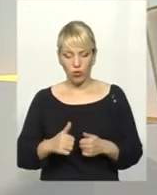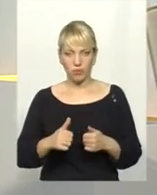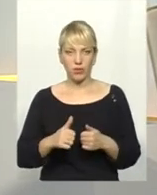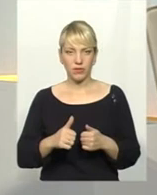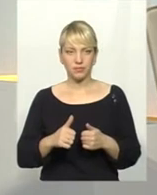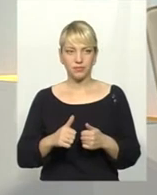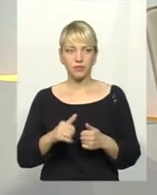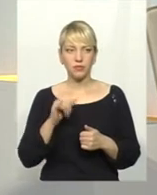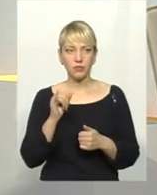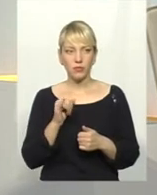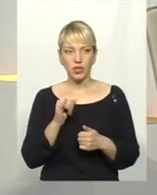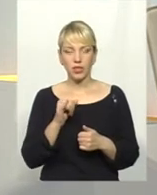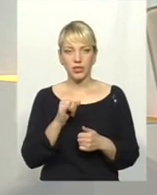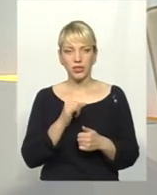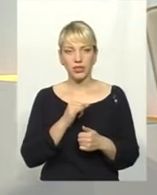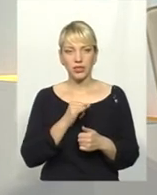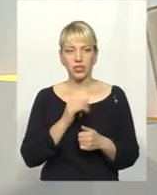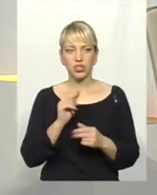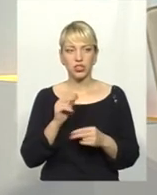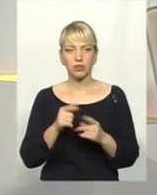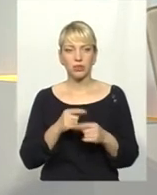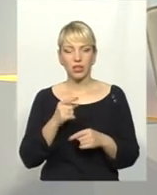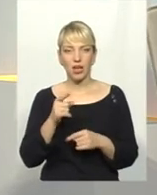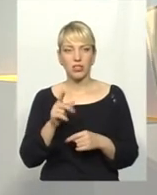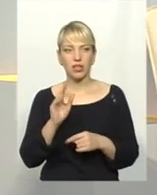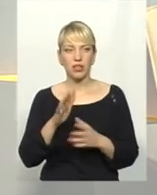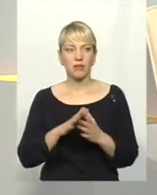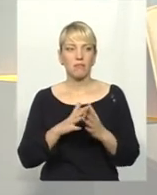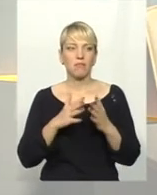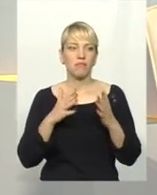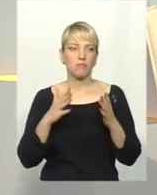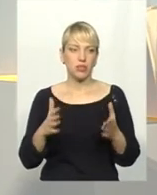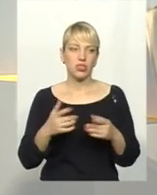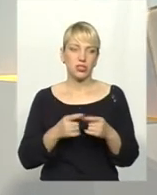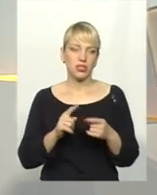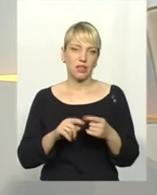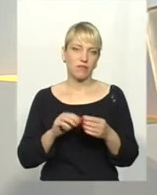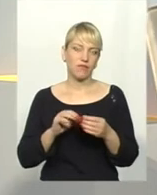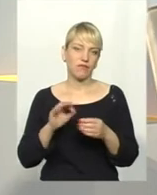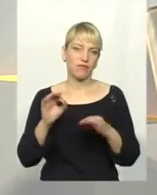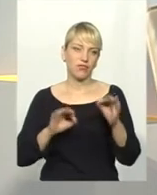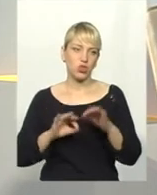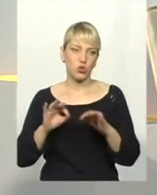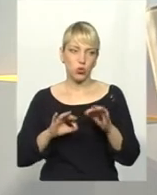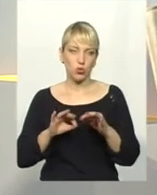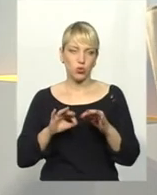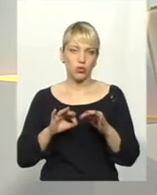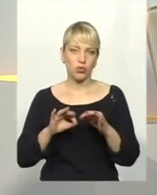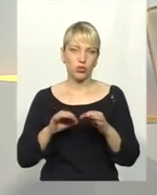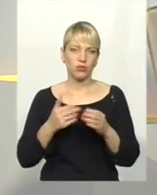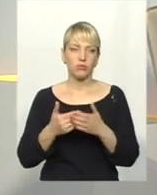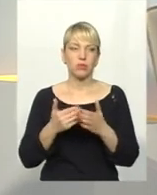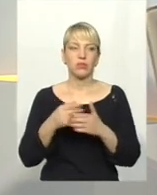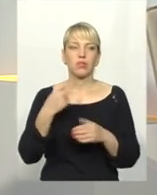формі. Причому, чим далі, тим більше цей відсоток вже сягає від 20 до